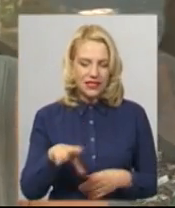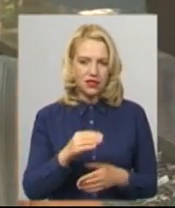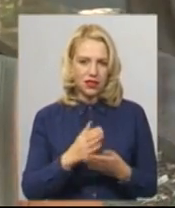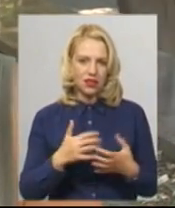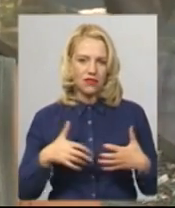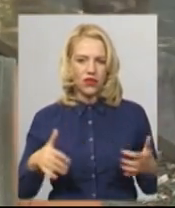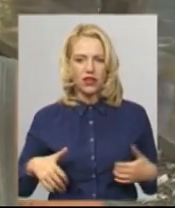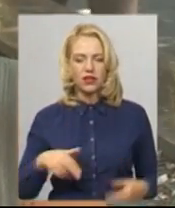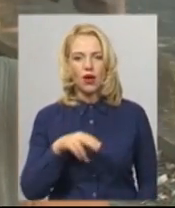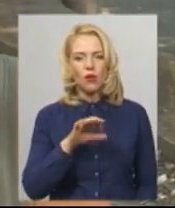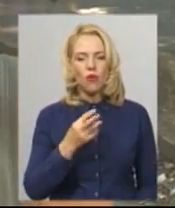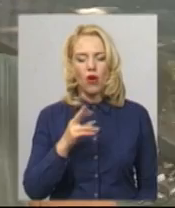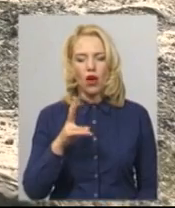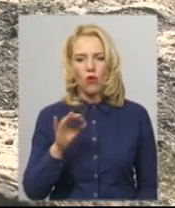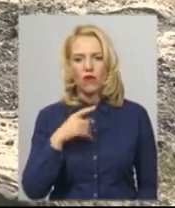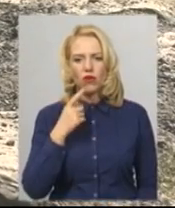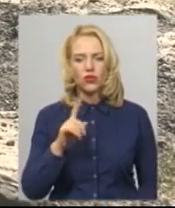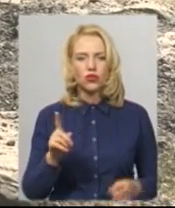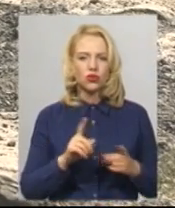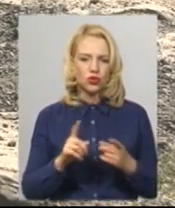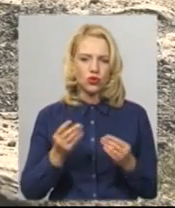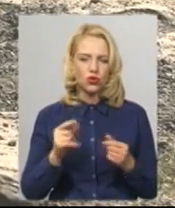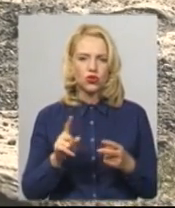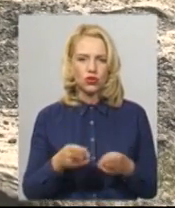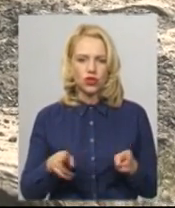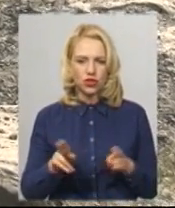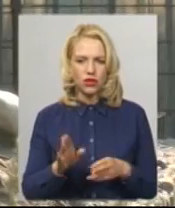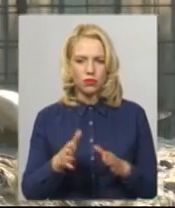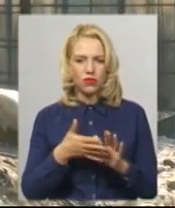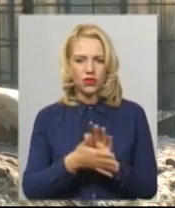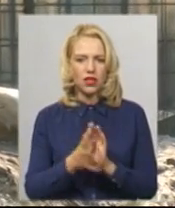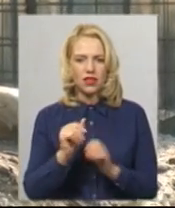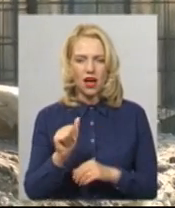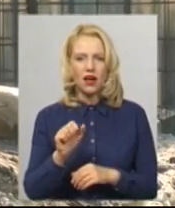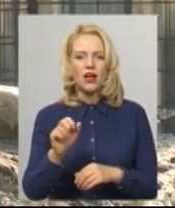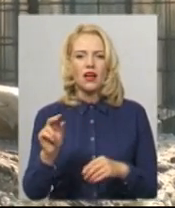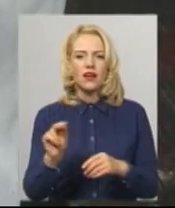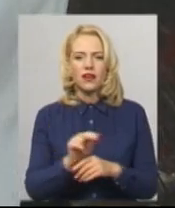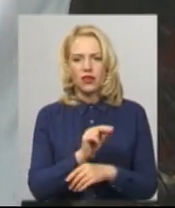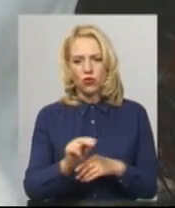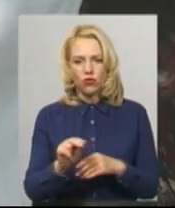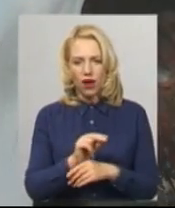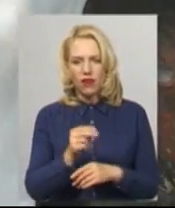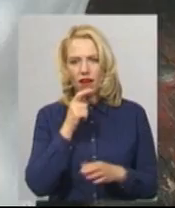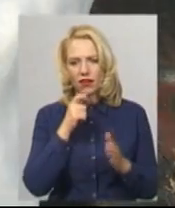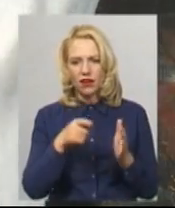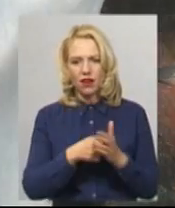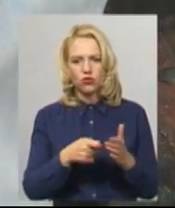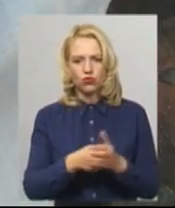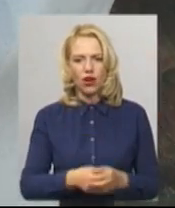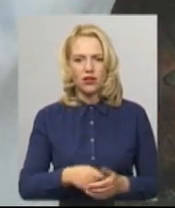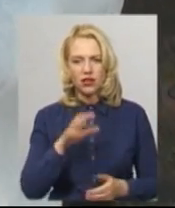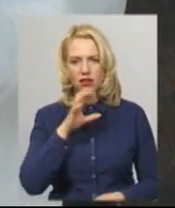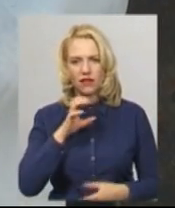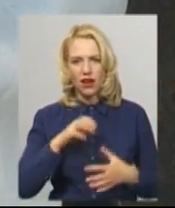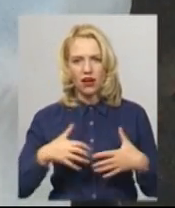додає, гроші, що залишились, витратять на харчування та лікування тварин. Частину – на закупівлю сумок. Анастасія Збродова, Андрій Гумений, Віктор Кривий.